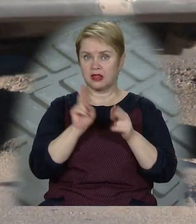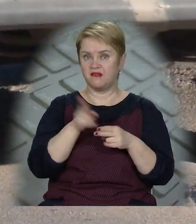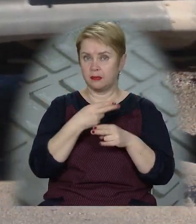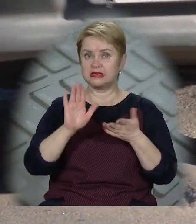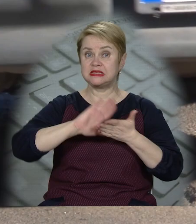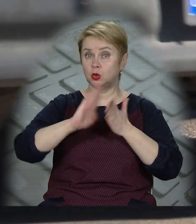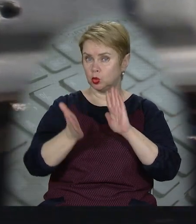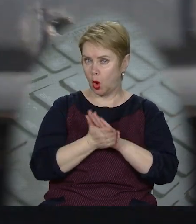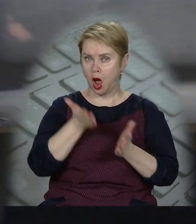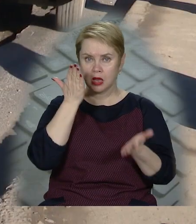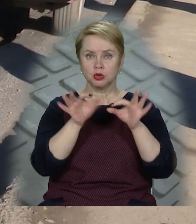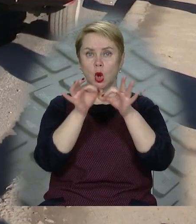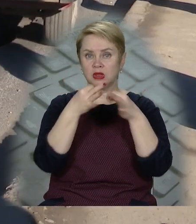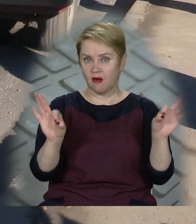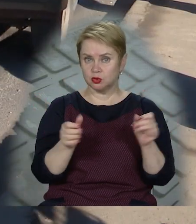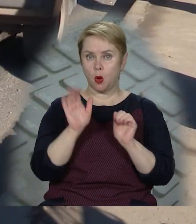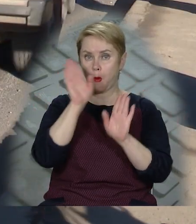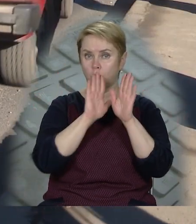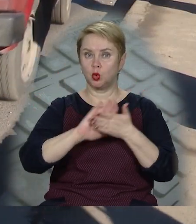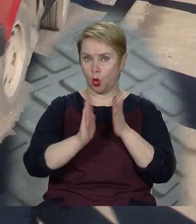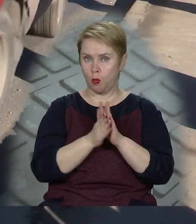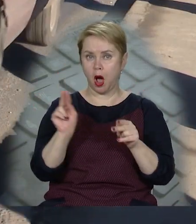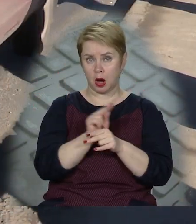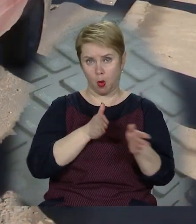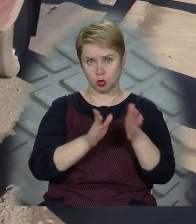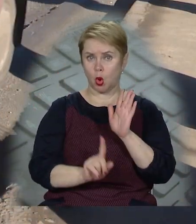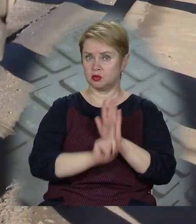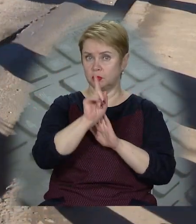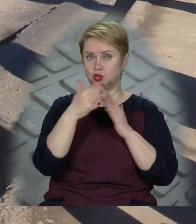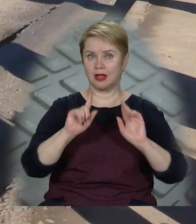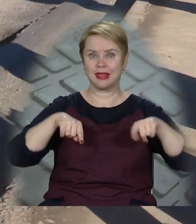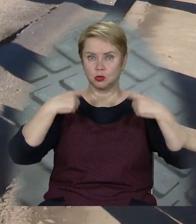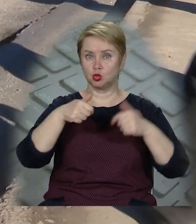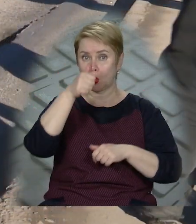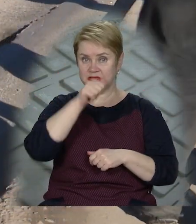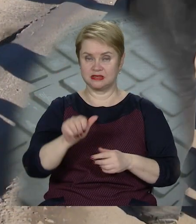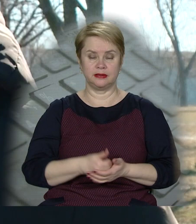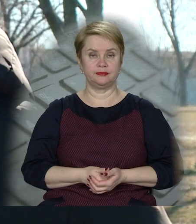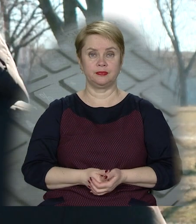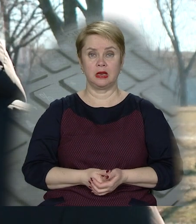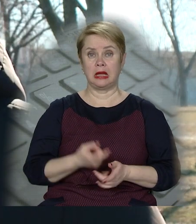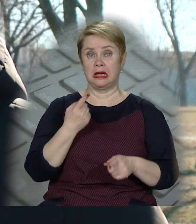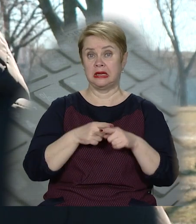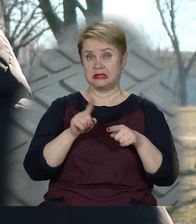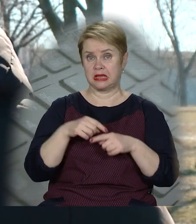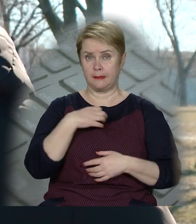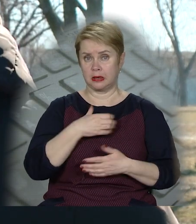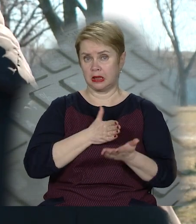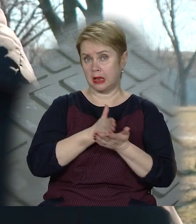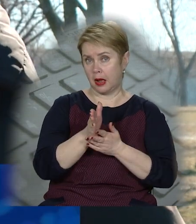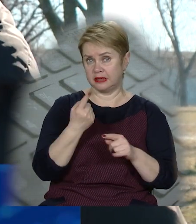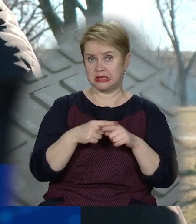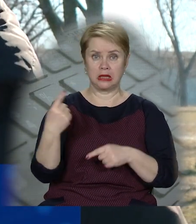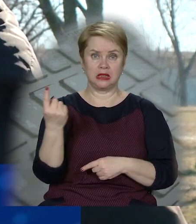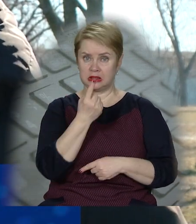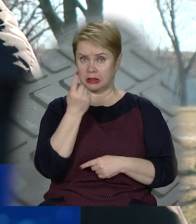виправити ситуацію. Якщо дозволять погодні умови, ремонт дороги розпочнуть вже наступного місяця. Це пріоритетний напрямок, так